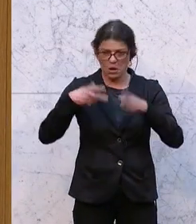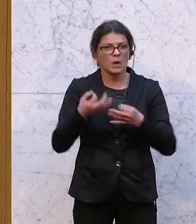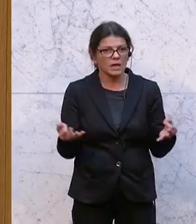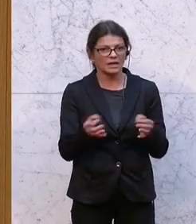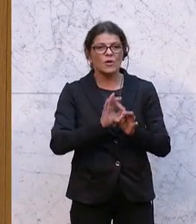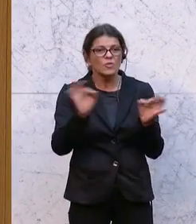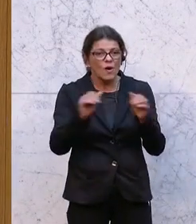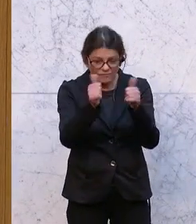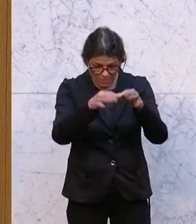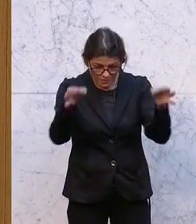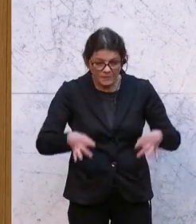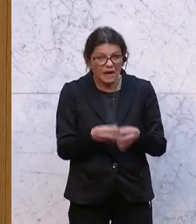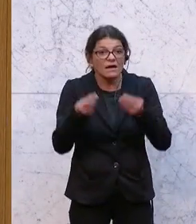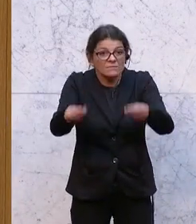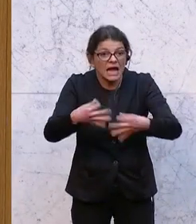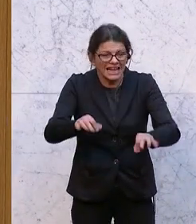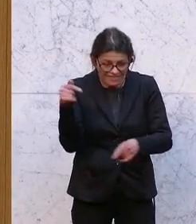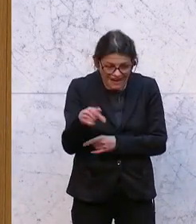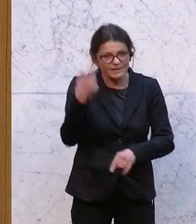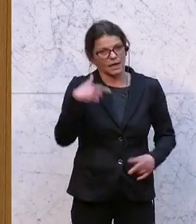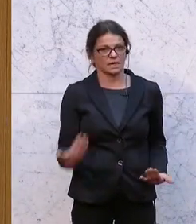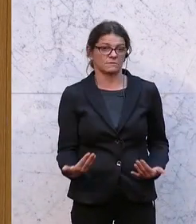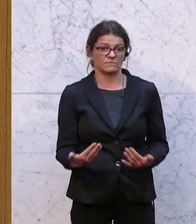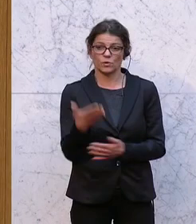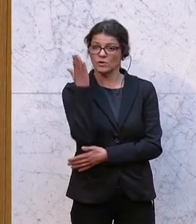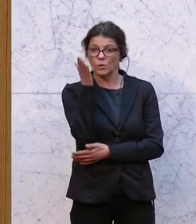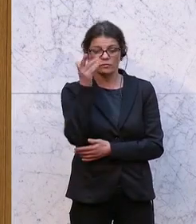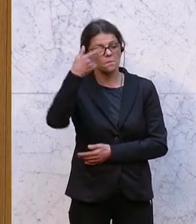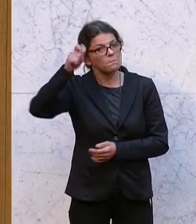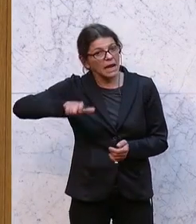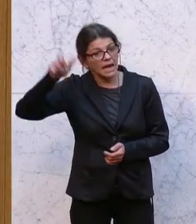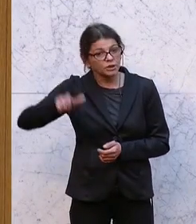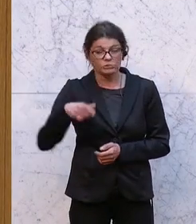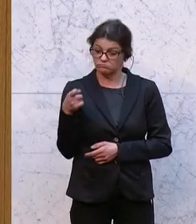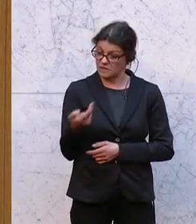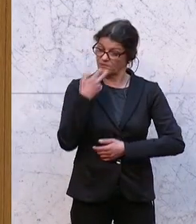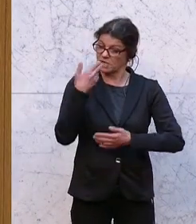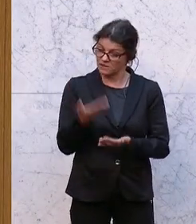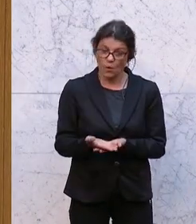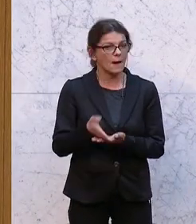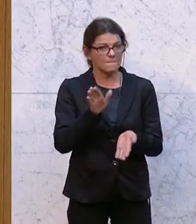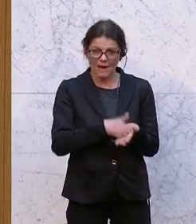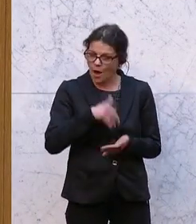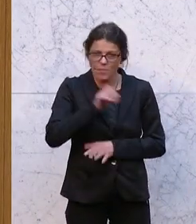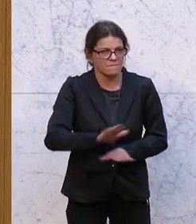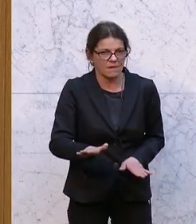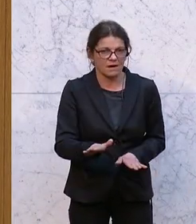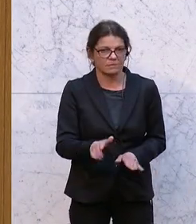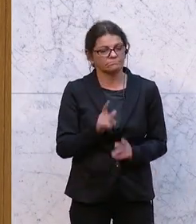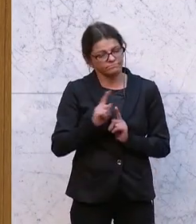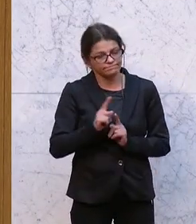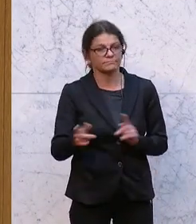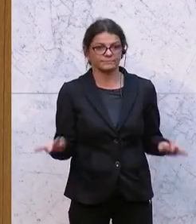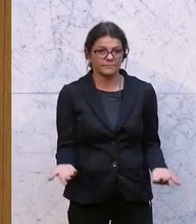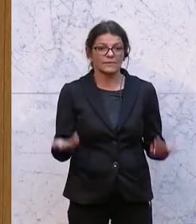nur die Formalie erledigt werden. Und das können sich künftig Menschen, die das wollen, ersparen. Und wir